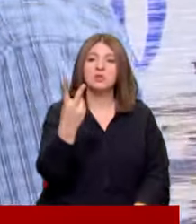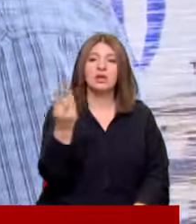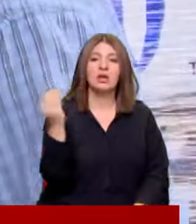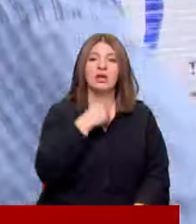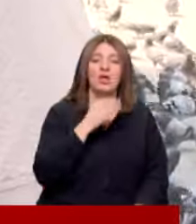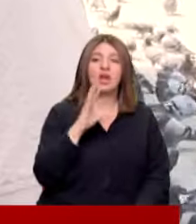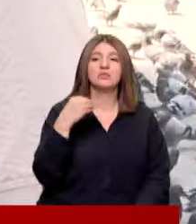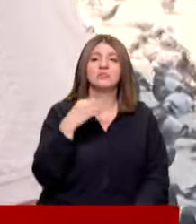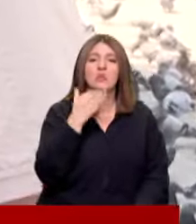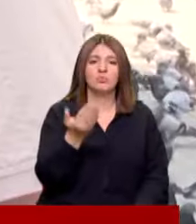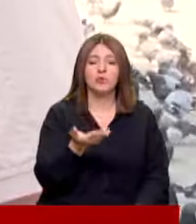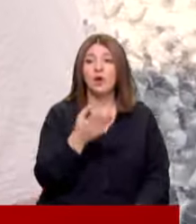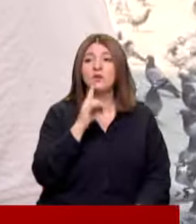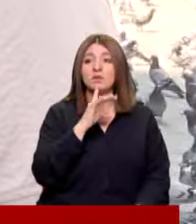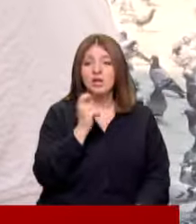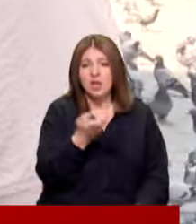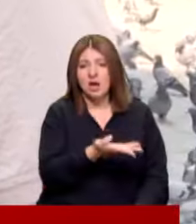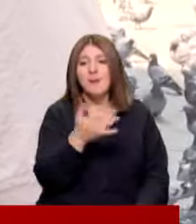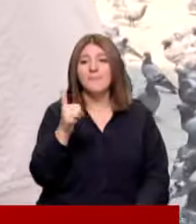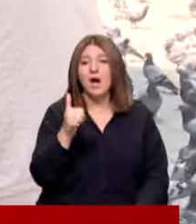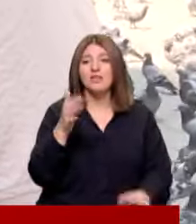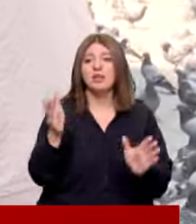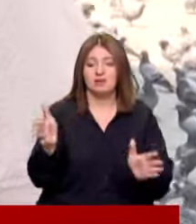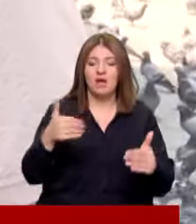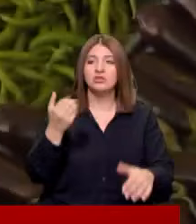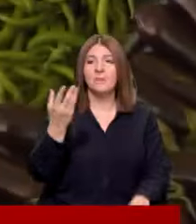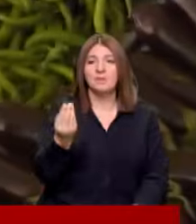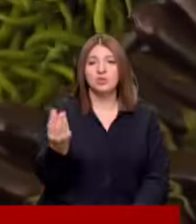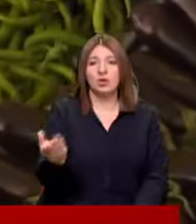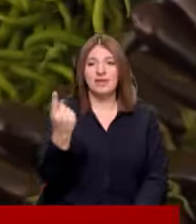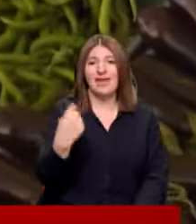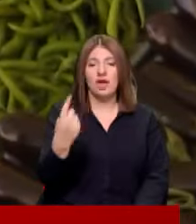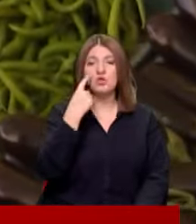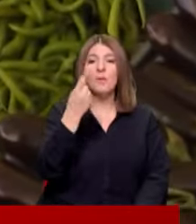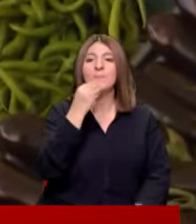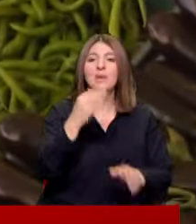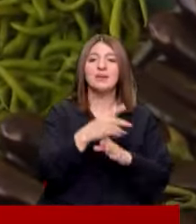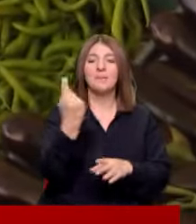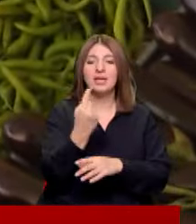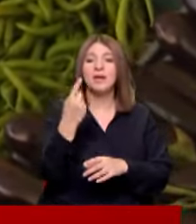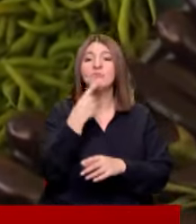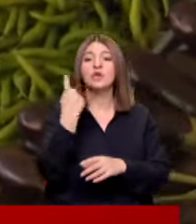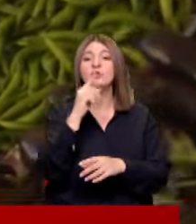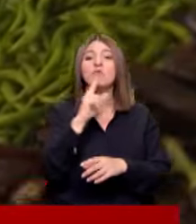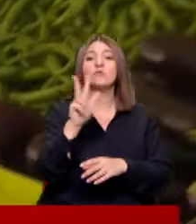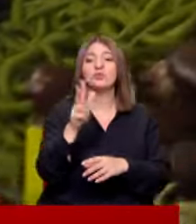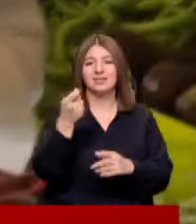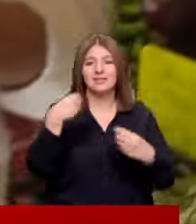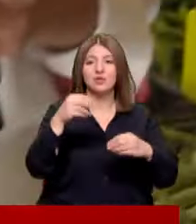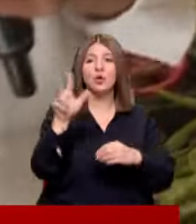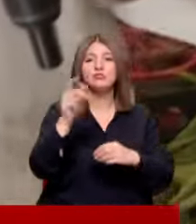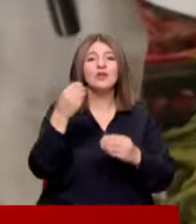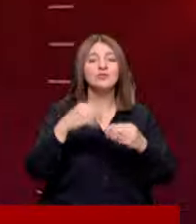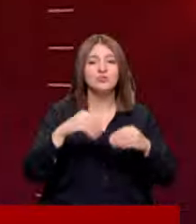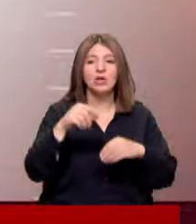getiriyor Satılmıyor 150 lira kolisi Bakkallarda teneşe alırsanız da 5 lira İşte o marketlerden biri Geçen yıl 130 liraya satılan bu 30'lu